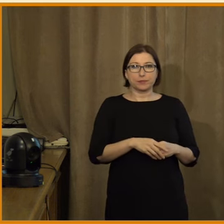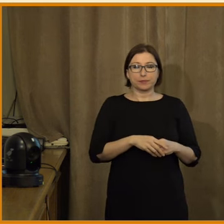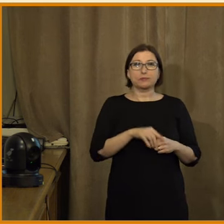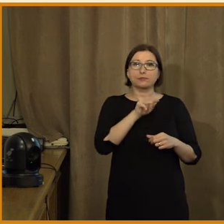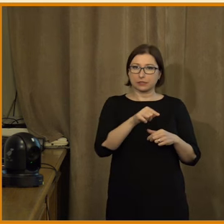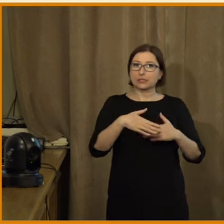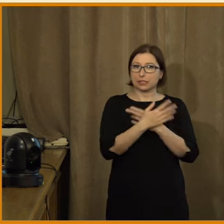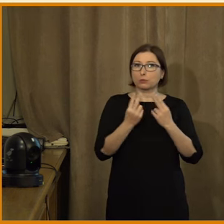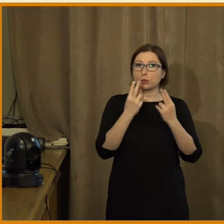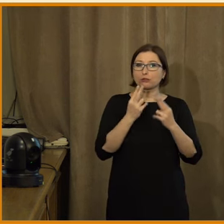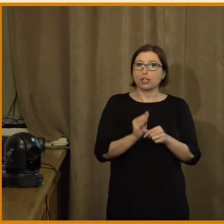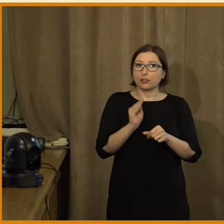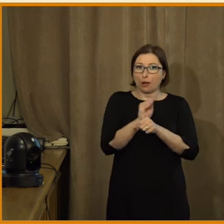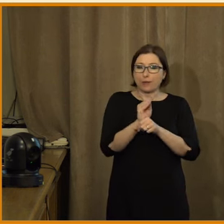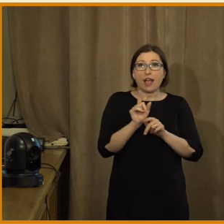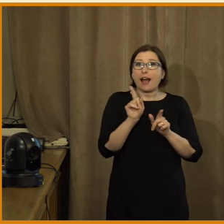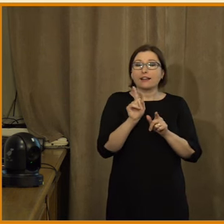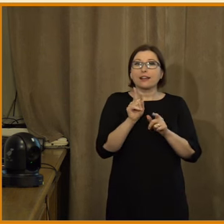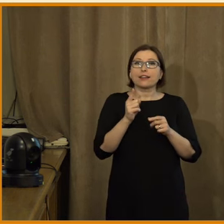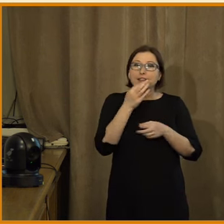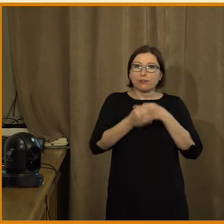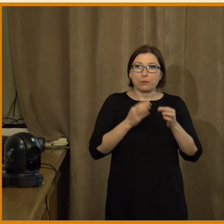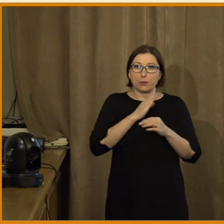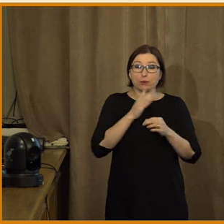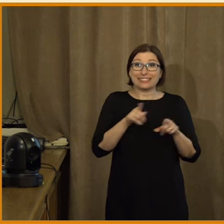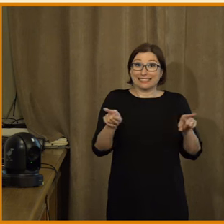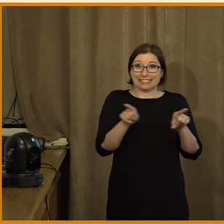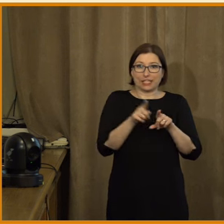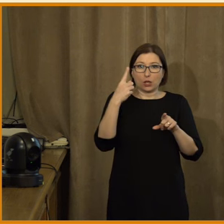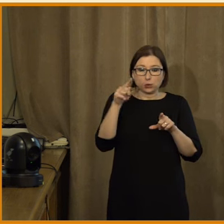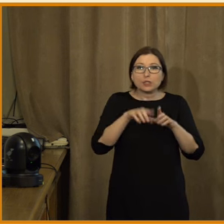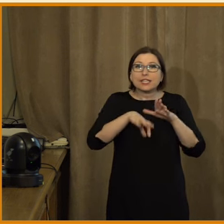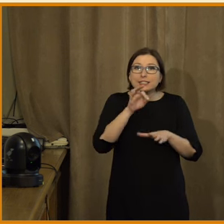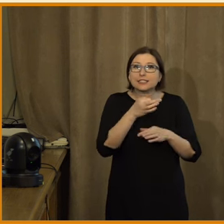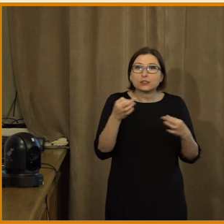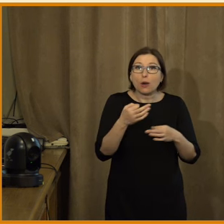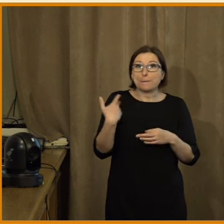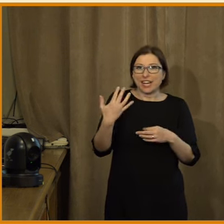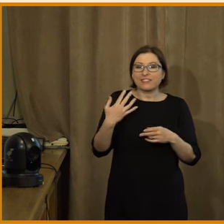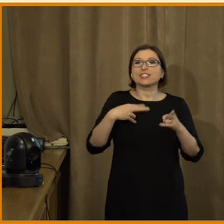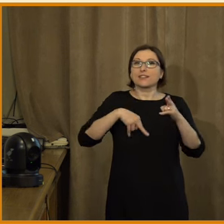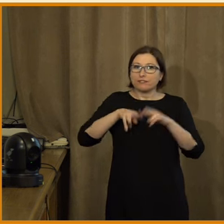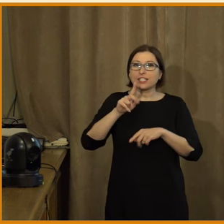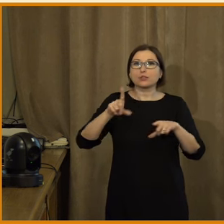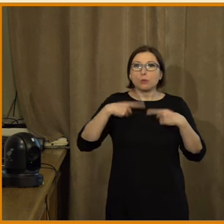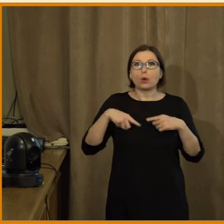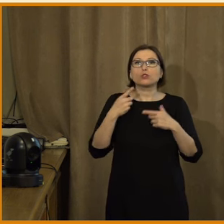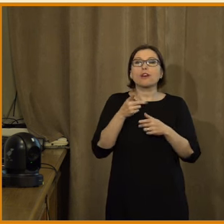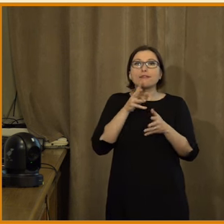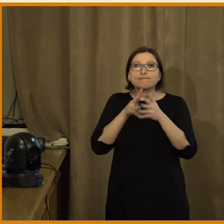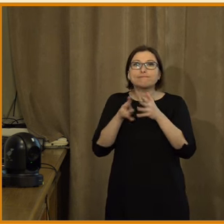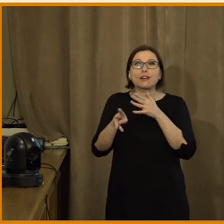to mi přijde velmi důležité dodat, přestože to není v té informaci. Ta samá studie zmapovala, že skutečně ta pravice používá ty empiricky